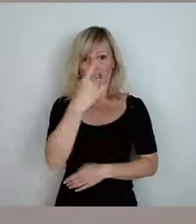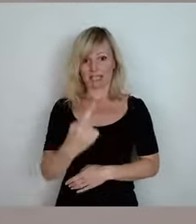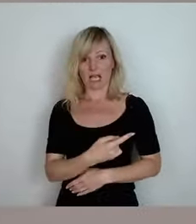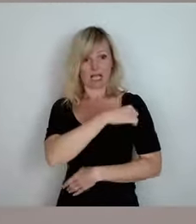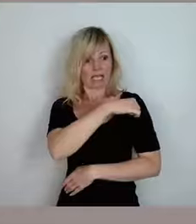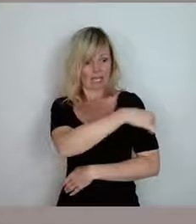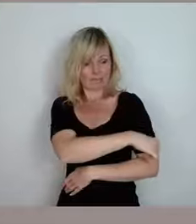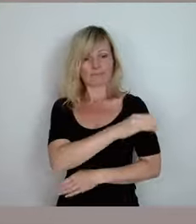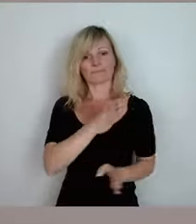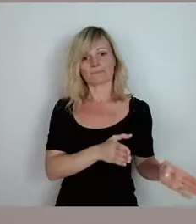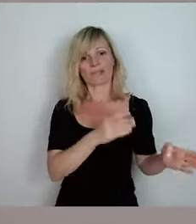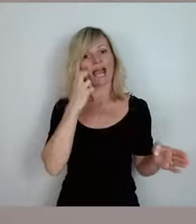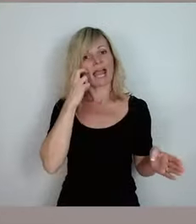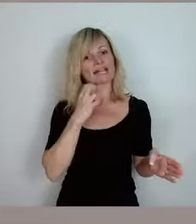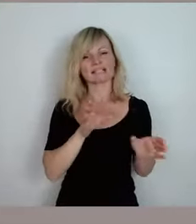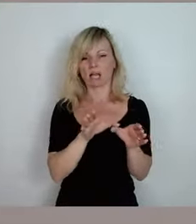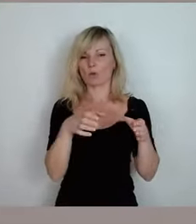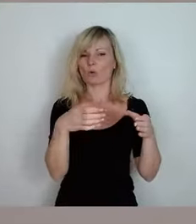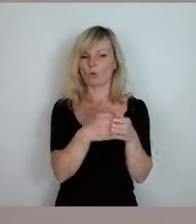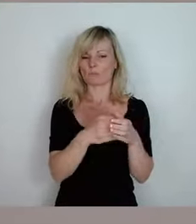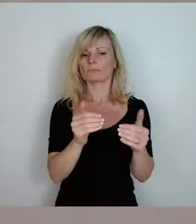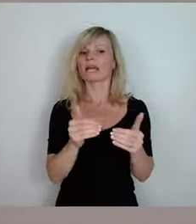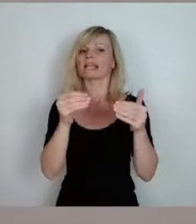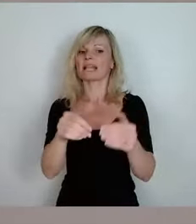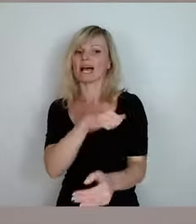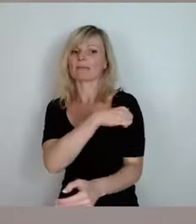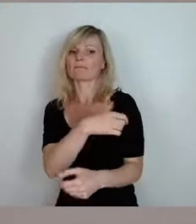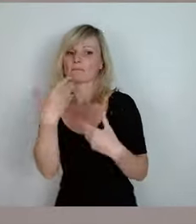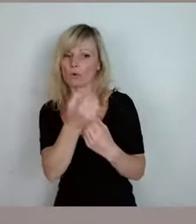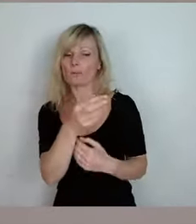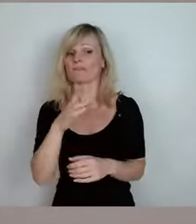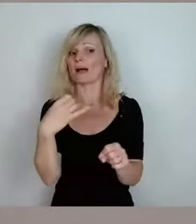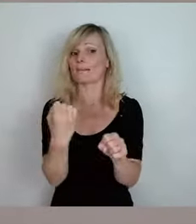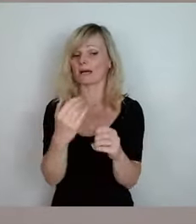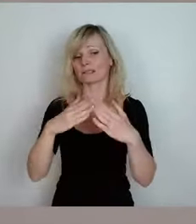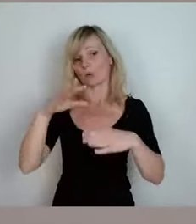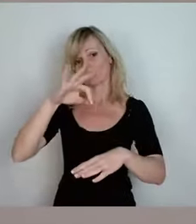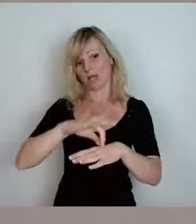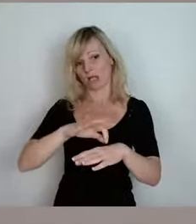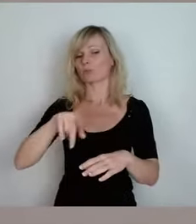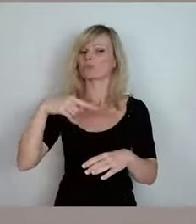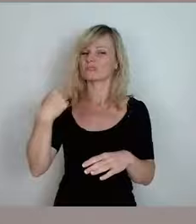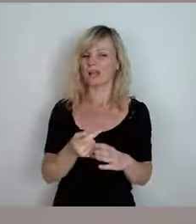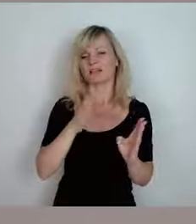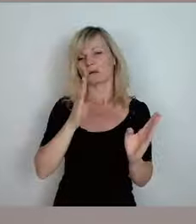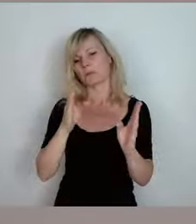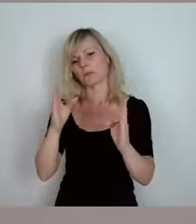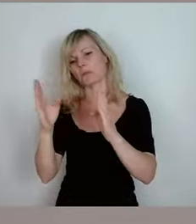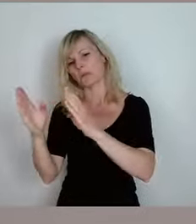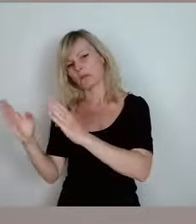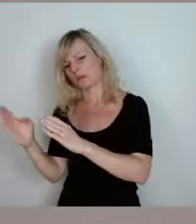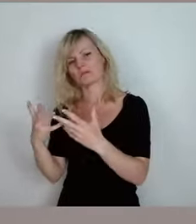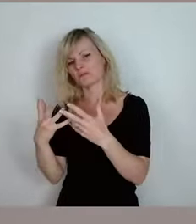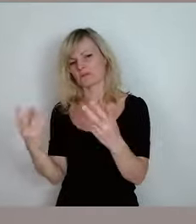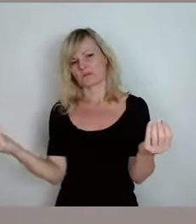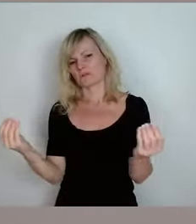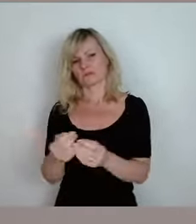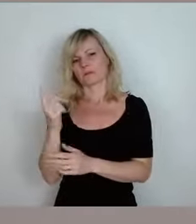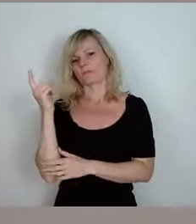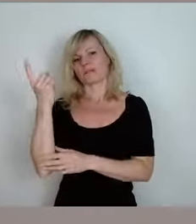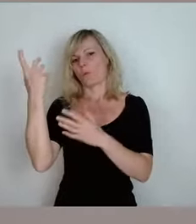Nachimpfung, das werden die Hausärzte im Wesentlichen machen und dann verliert das alles nach hinten raus seine Bedrohung.